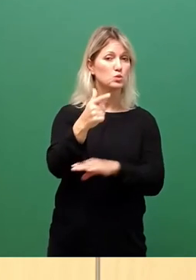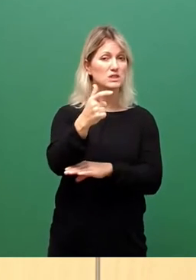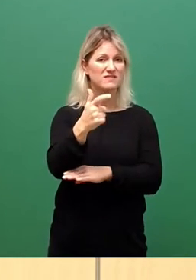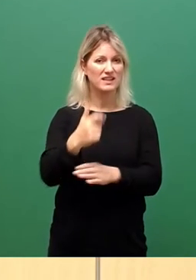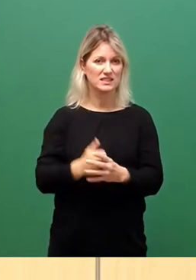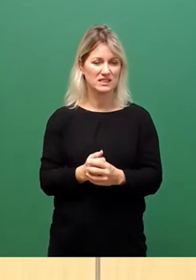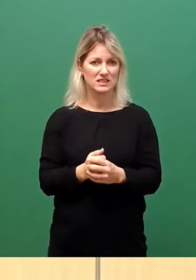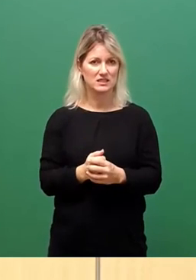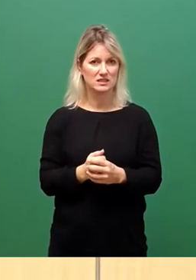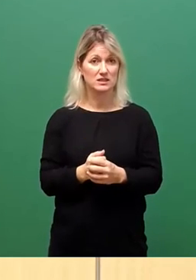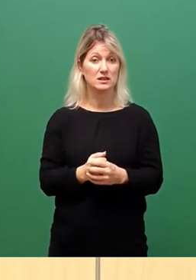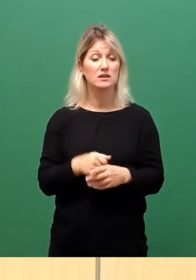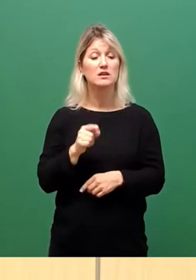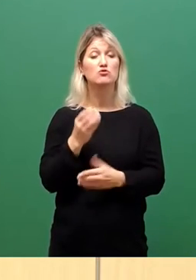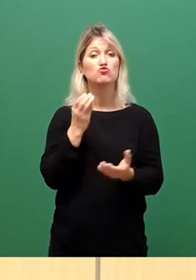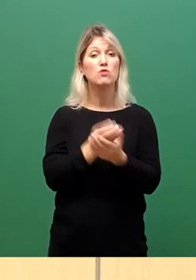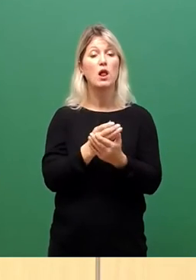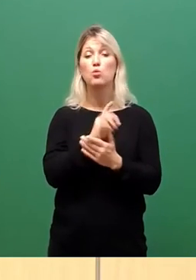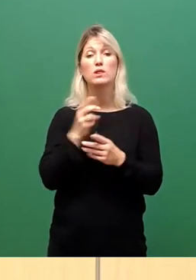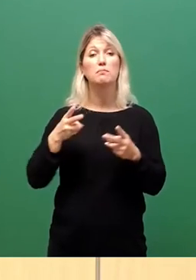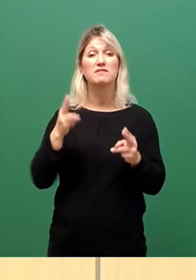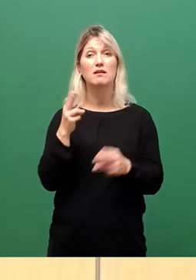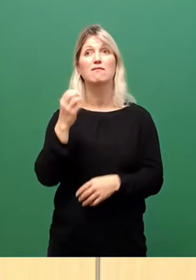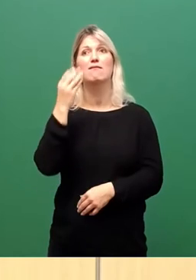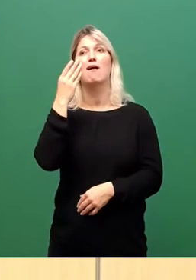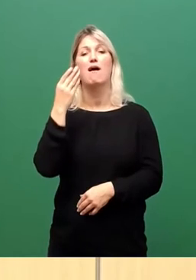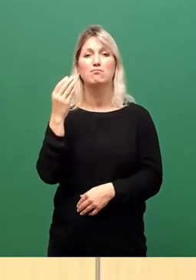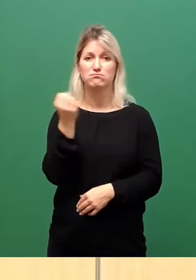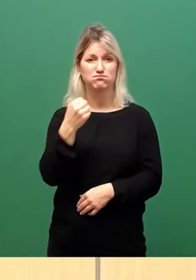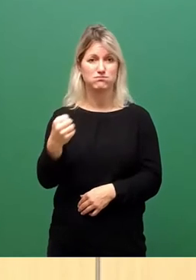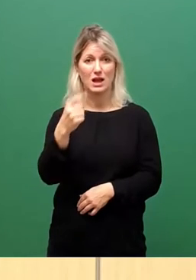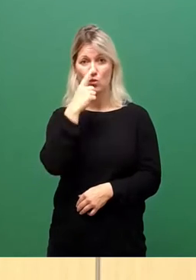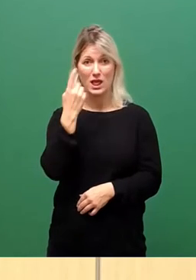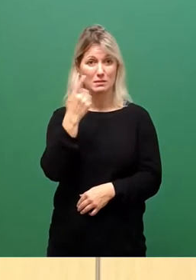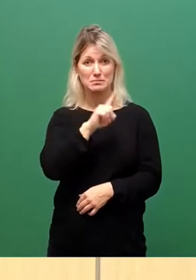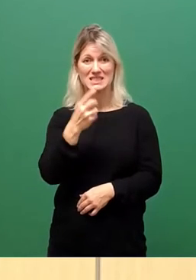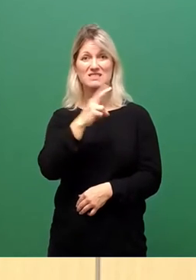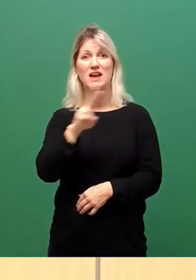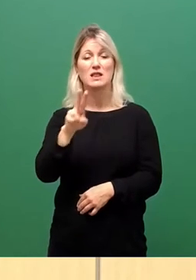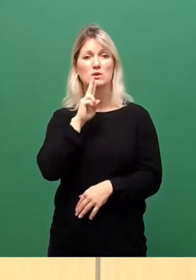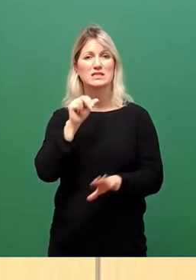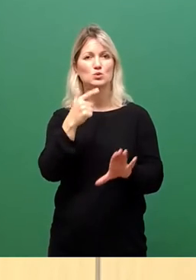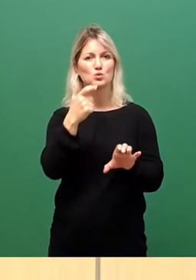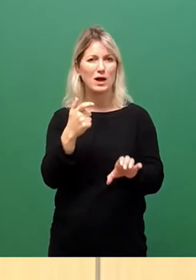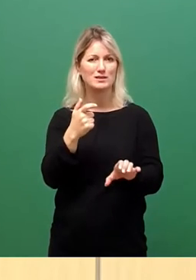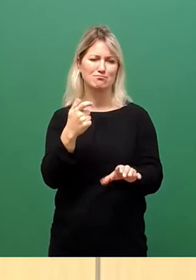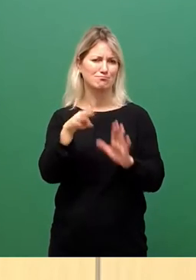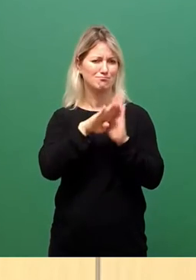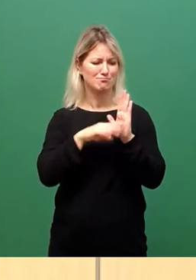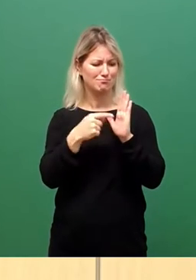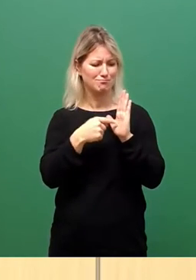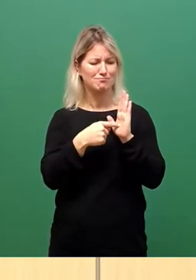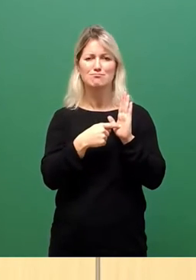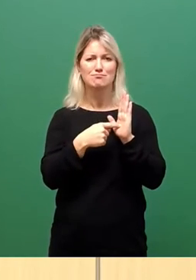Unbefristete Stellen, na sicher, können ja nicht befristet sein, wenn es mindestens bis 2026 ist, kann es schon gesetzlich, nicht bis 2026,